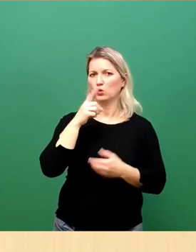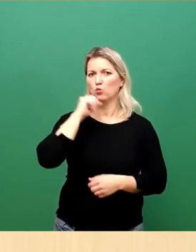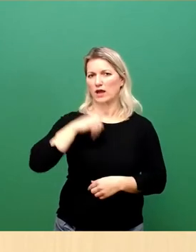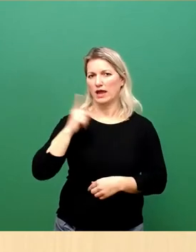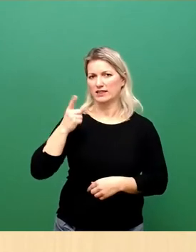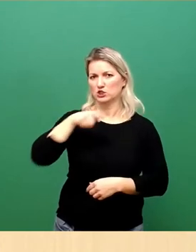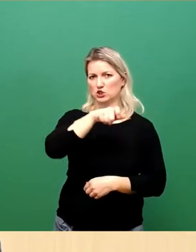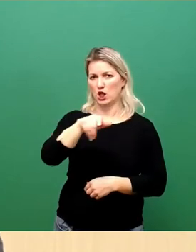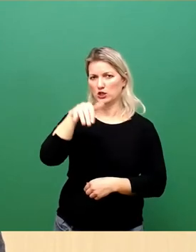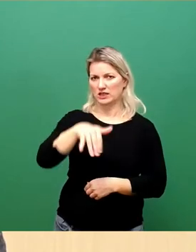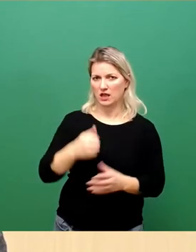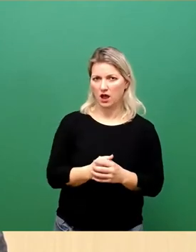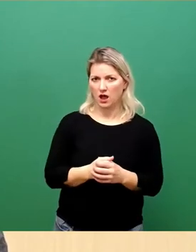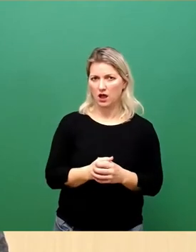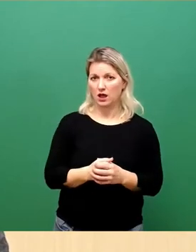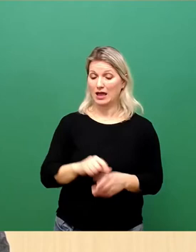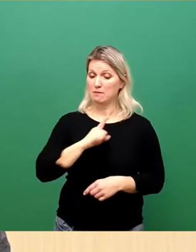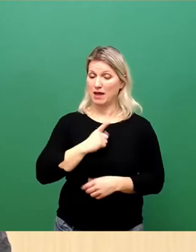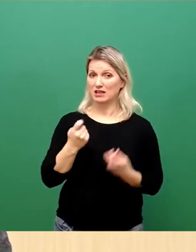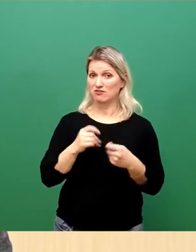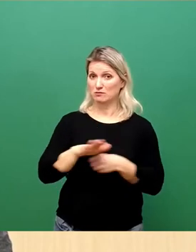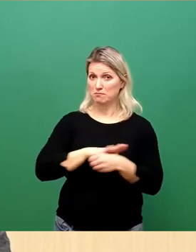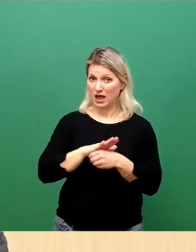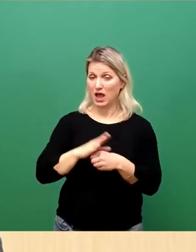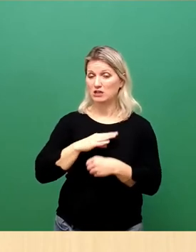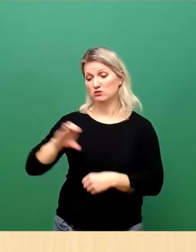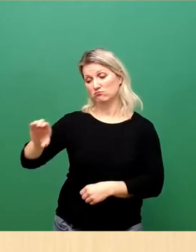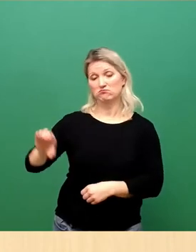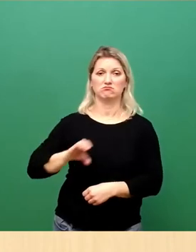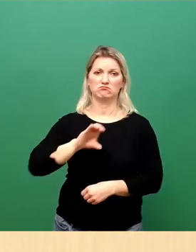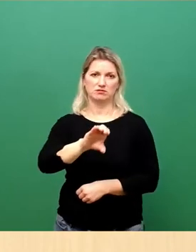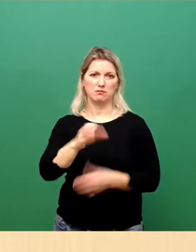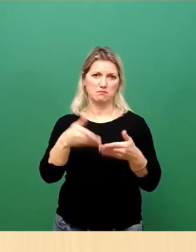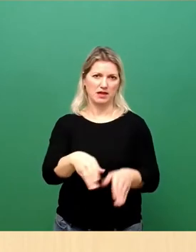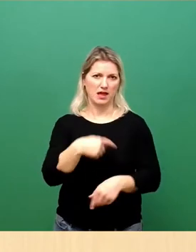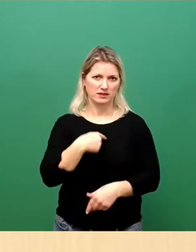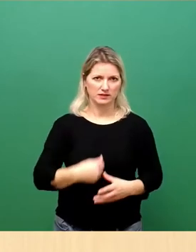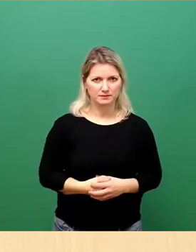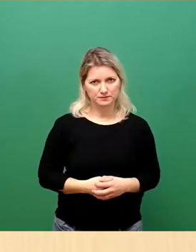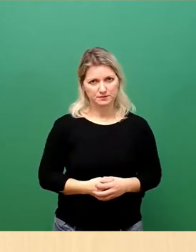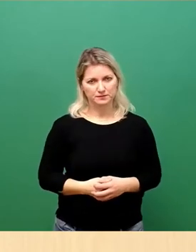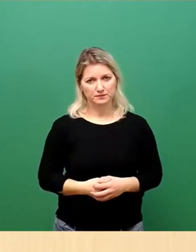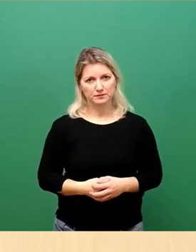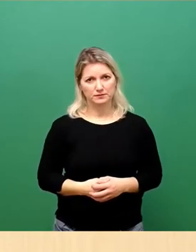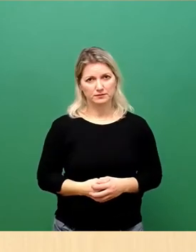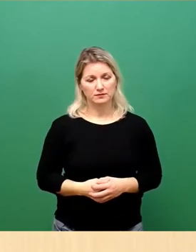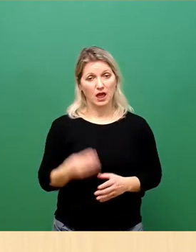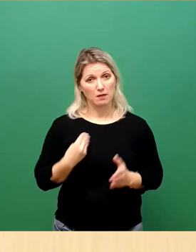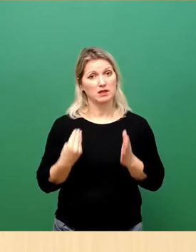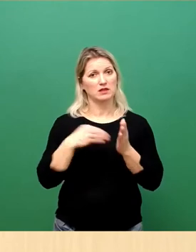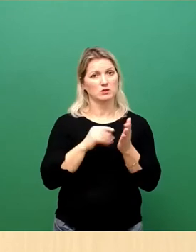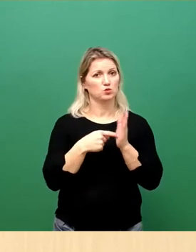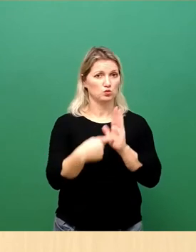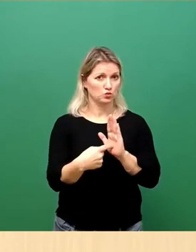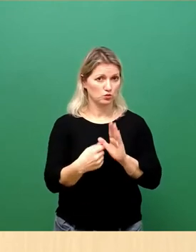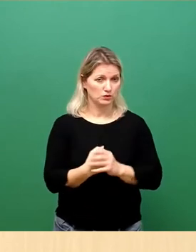kurzfristig aus meinem Geschäftsbereich zur Verfügung gestellt. Ich will aber auch eines an dieser Stelle deutlich sagen. Ich werde